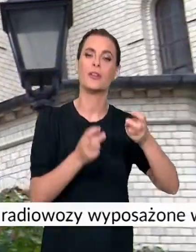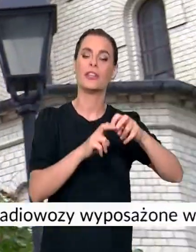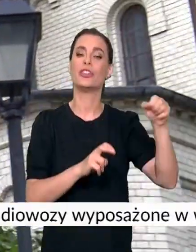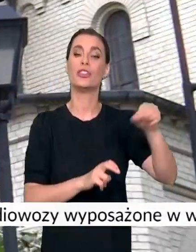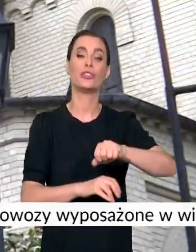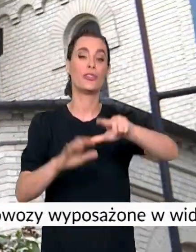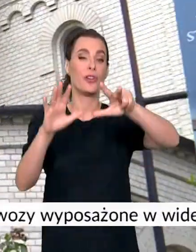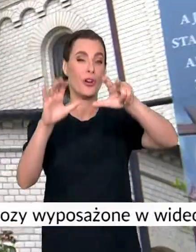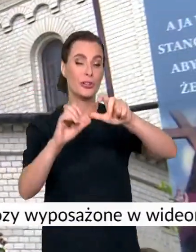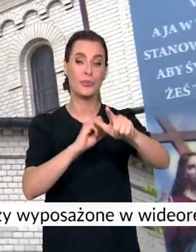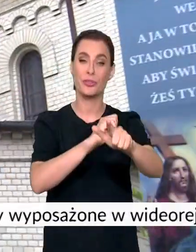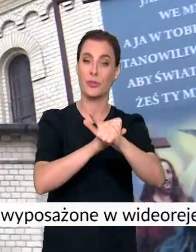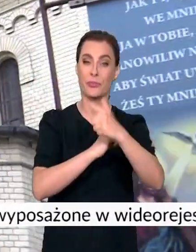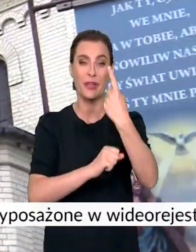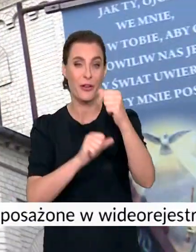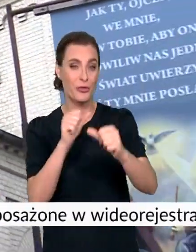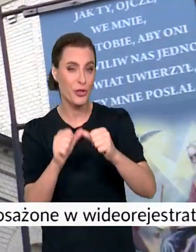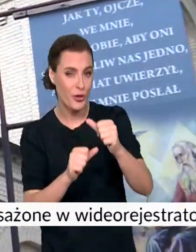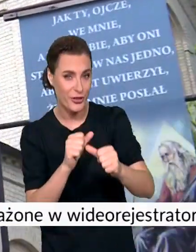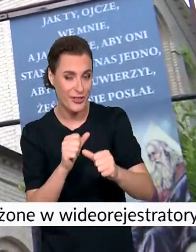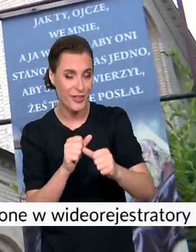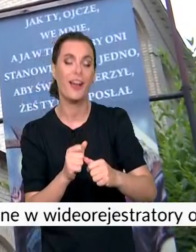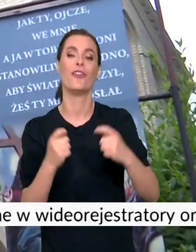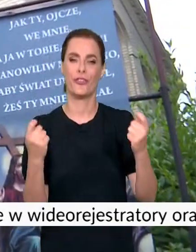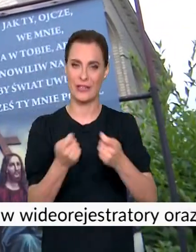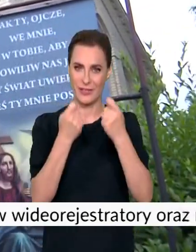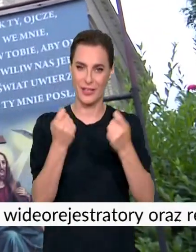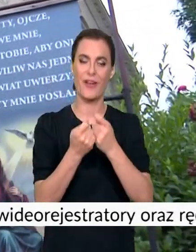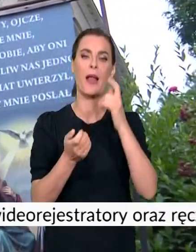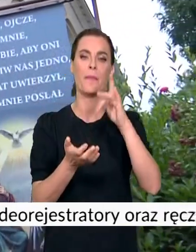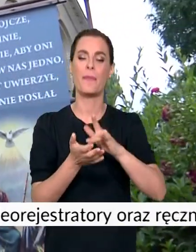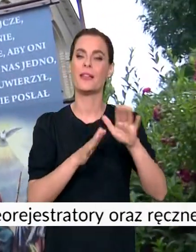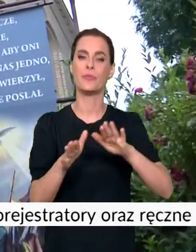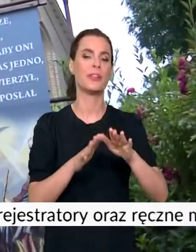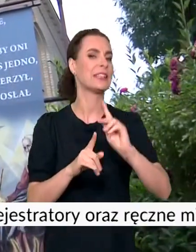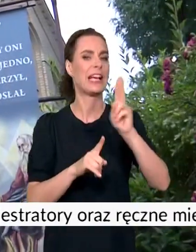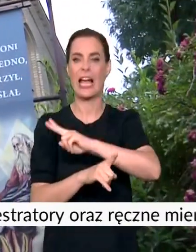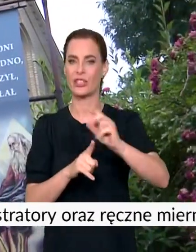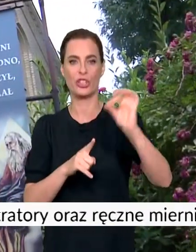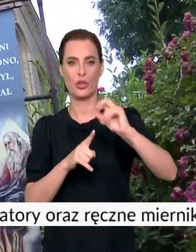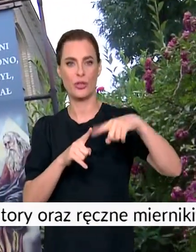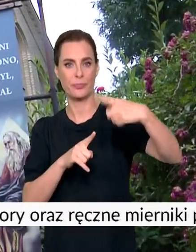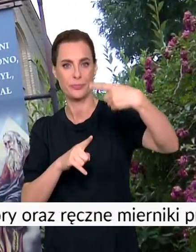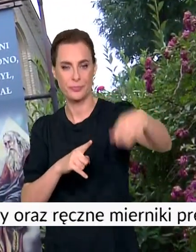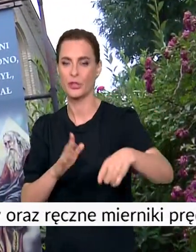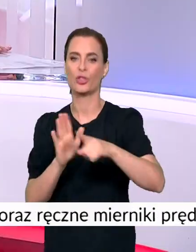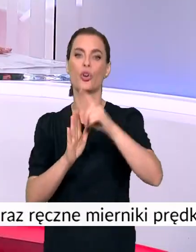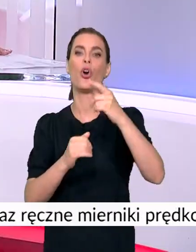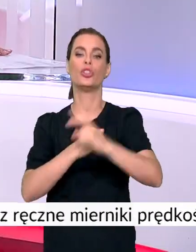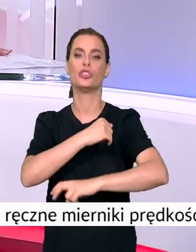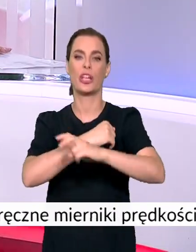1871 roku. Festiwal będzie gościł w tym miejscu w każdą środę do końca sierpnia.